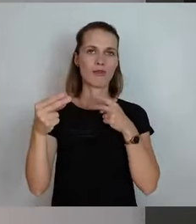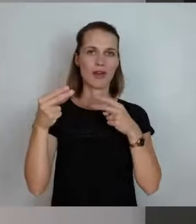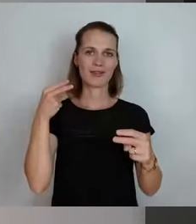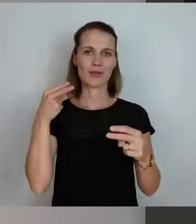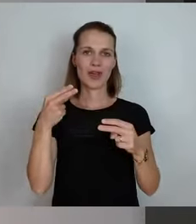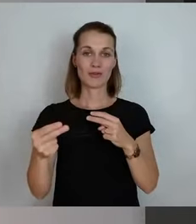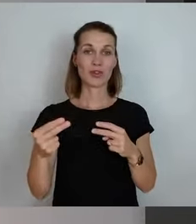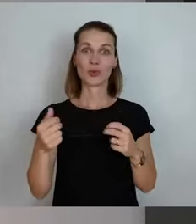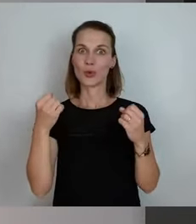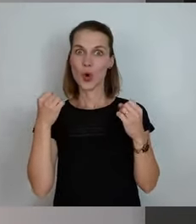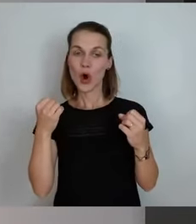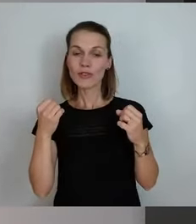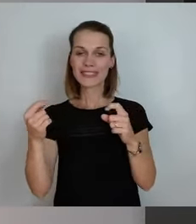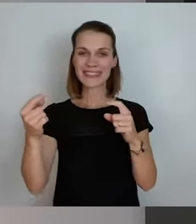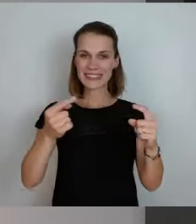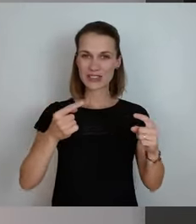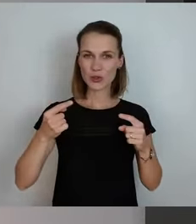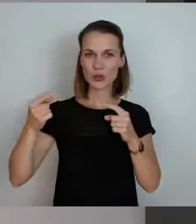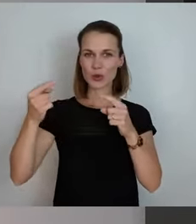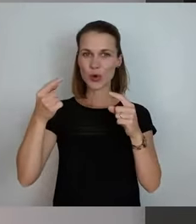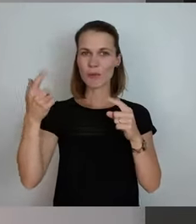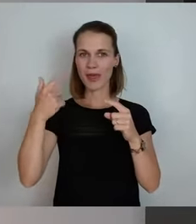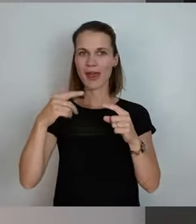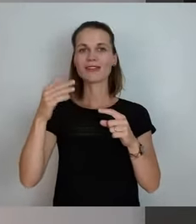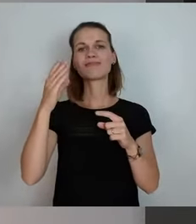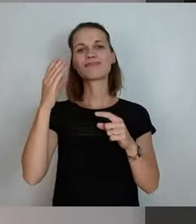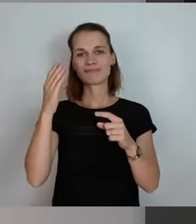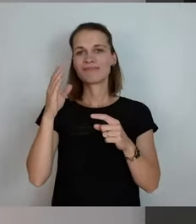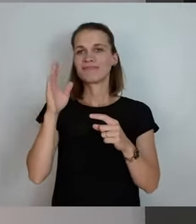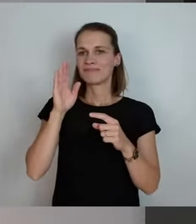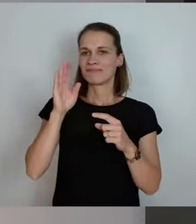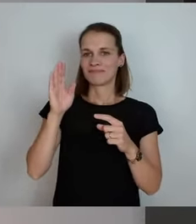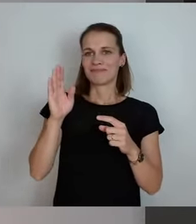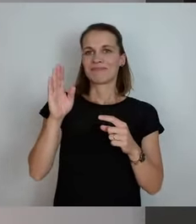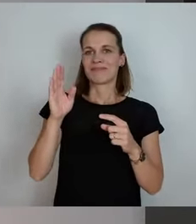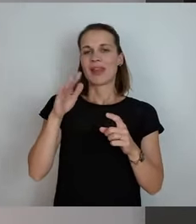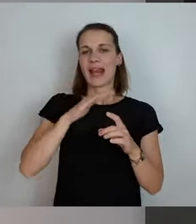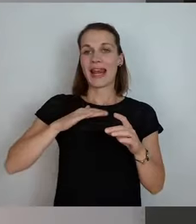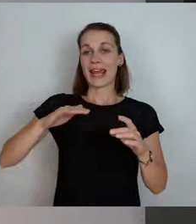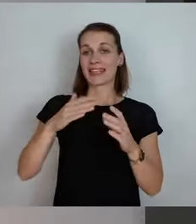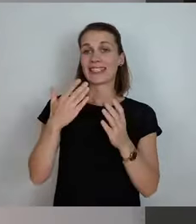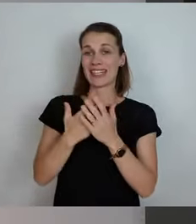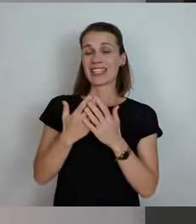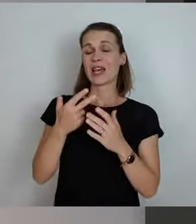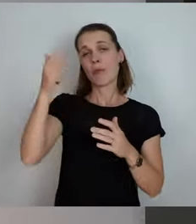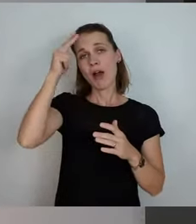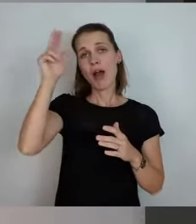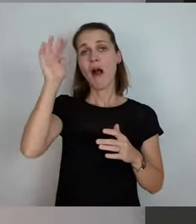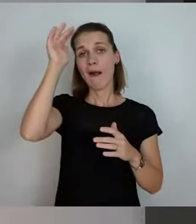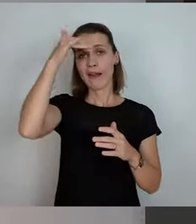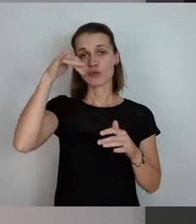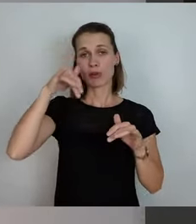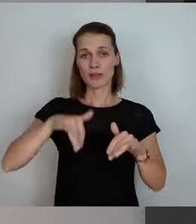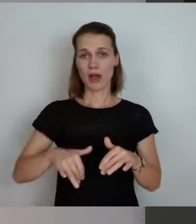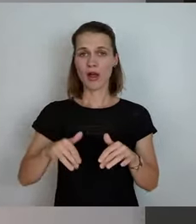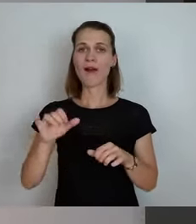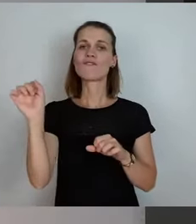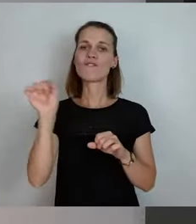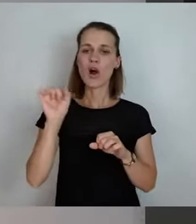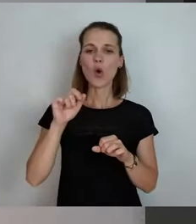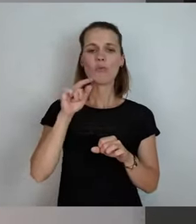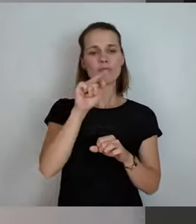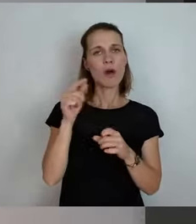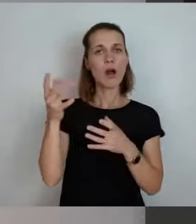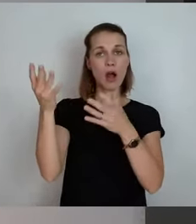Diskussion schon in Richtung Land dreht. Dafür haben wir Herrn Kretschmer hier. Vielleicht ganz kurz, warum wir heute hier sind. Ich habe Herrn Kretschmer eingeladen,